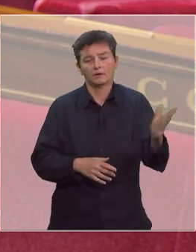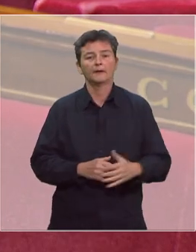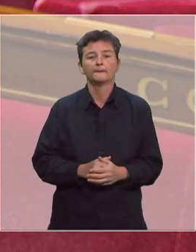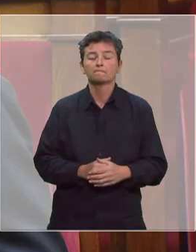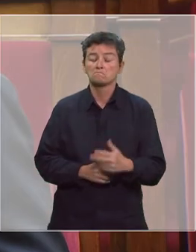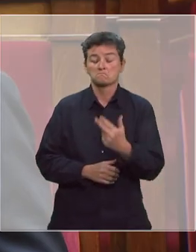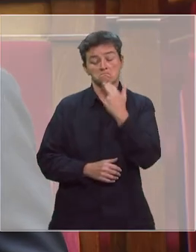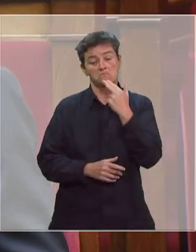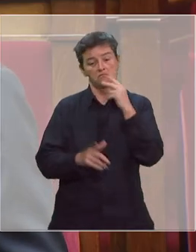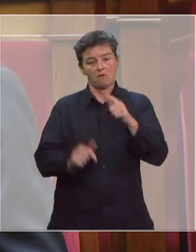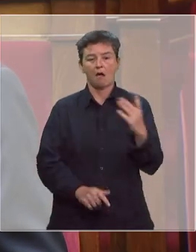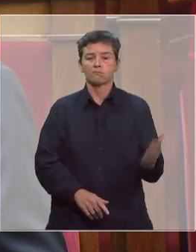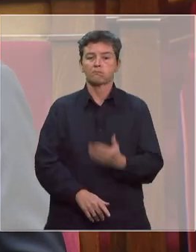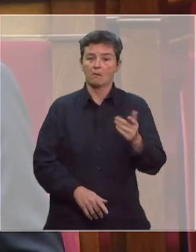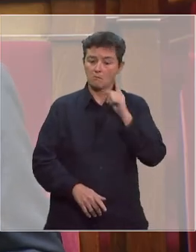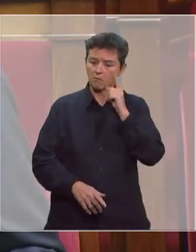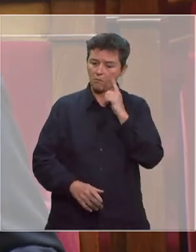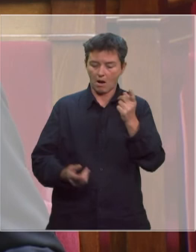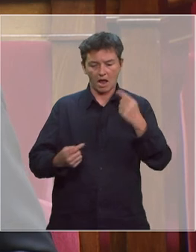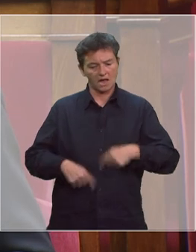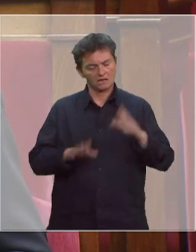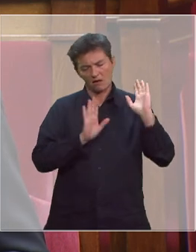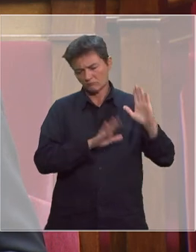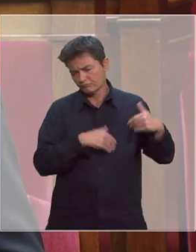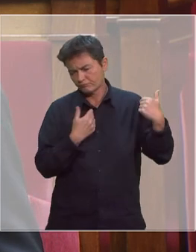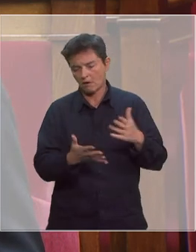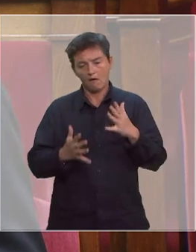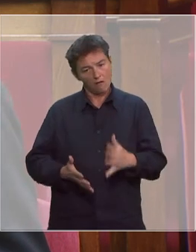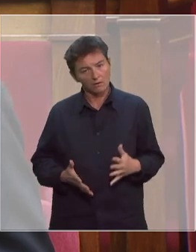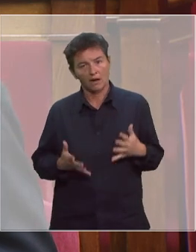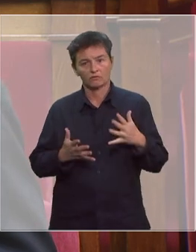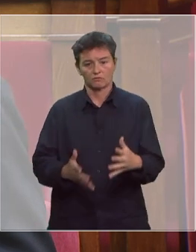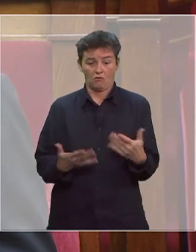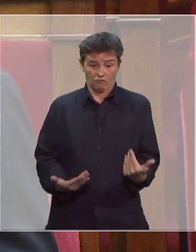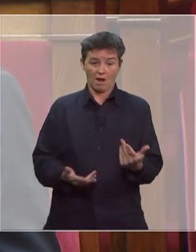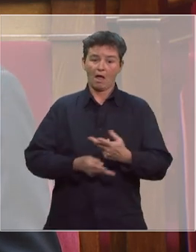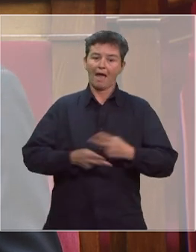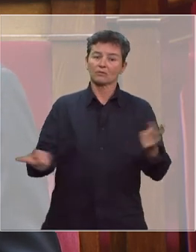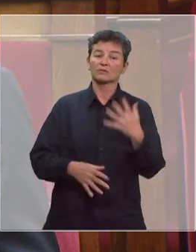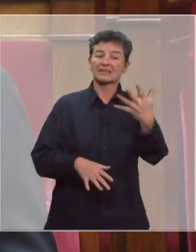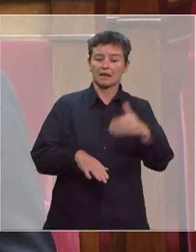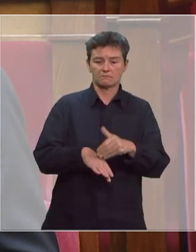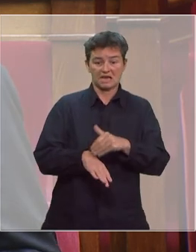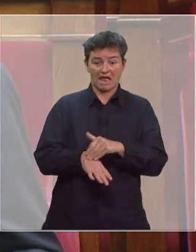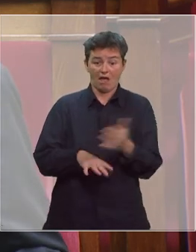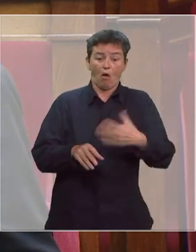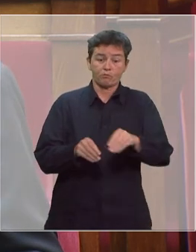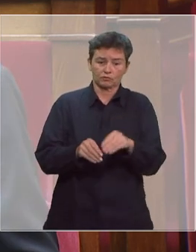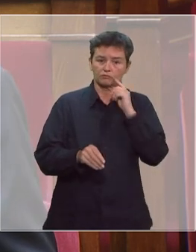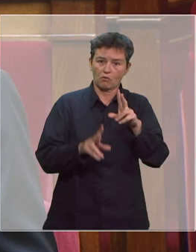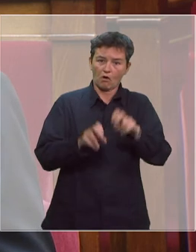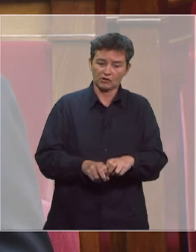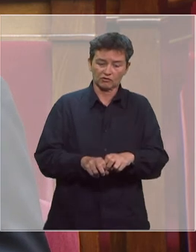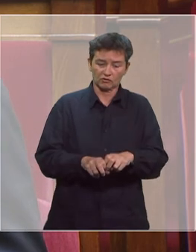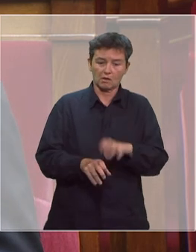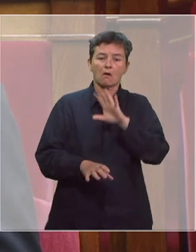est aussi le fruit d'un engagement permanent de l'Etat depuis des décennies et en annonçant 5 milliards d'euros supplémentaires pour la recherche dont un milliard